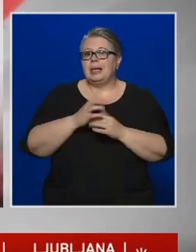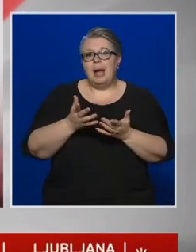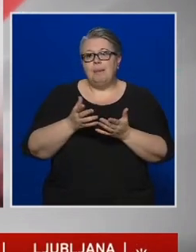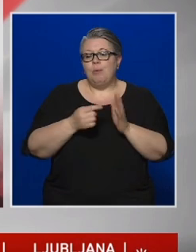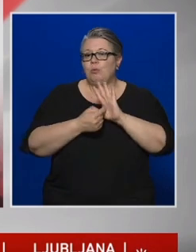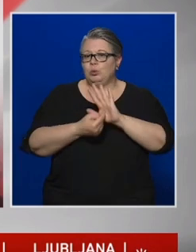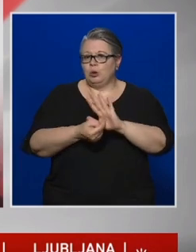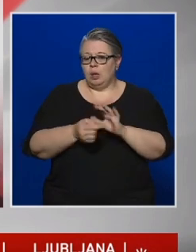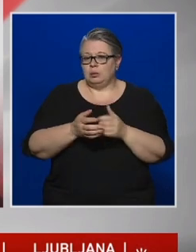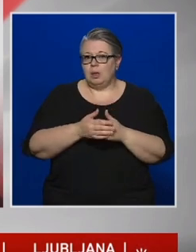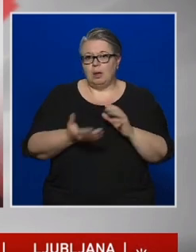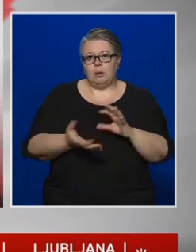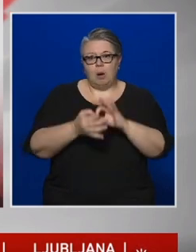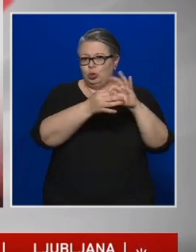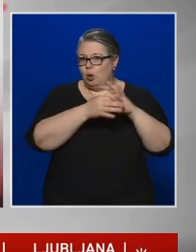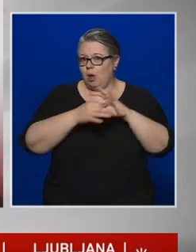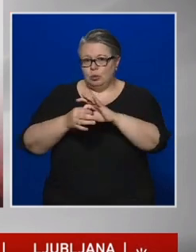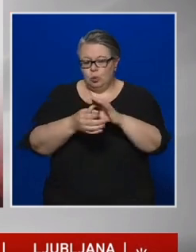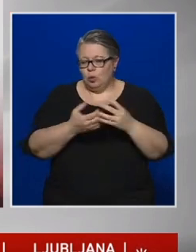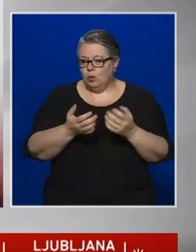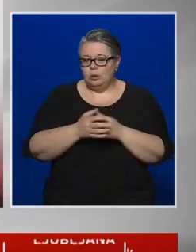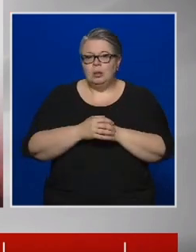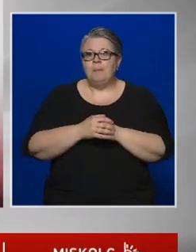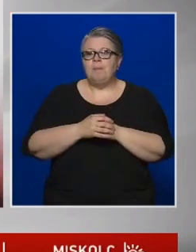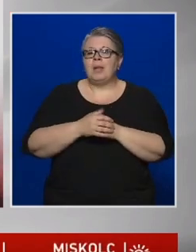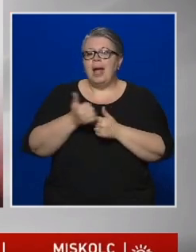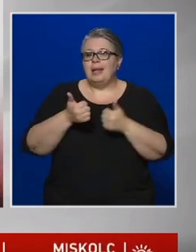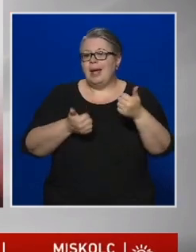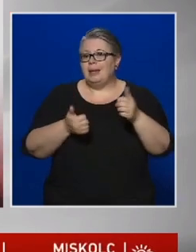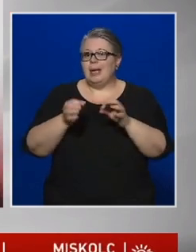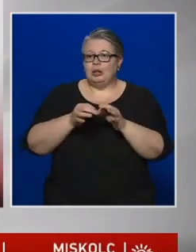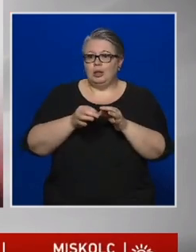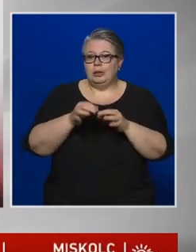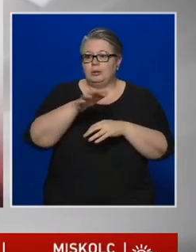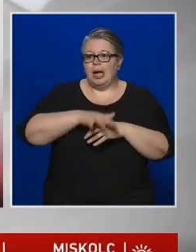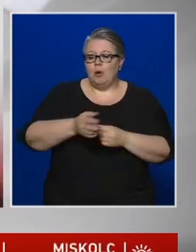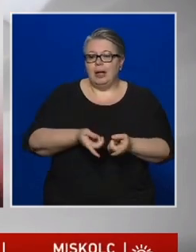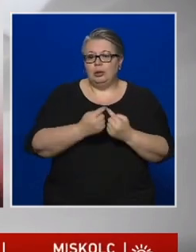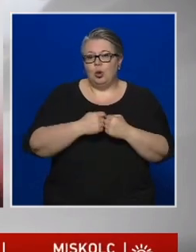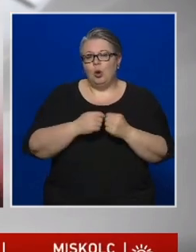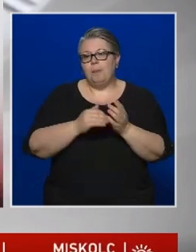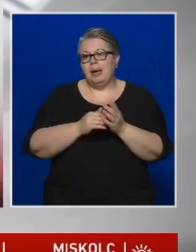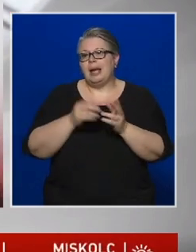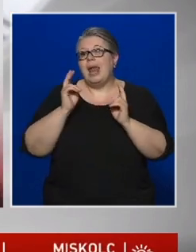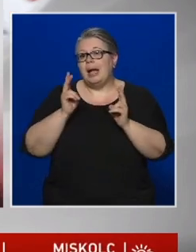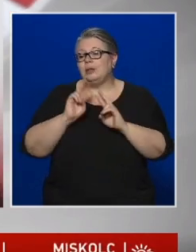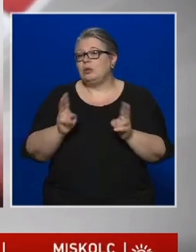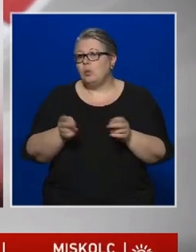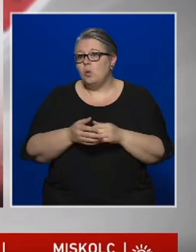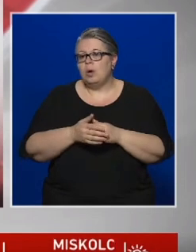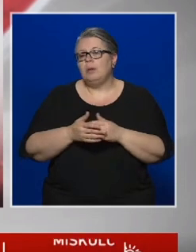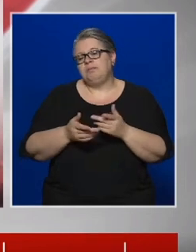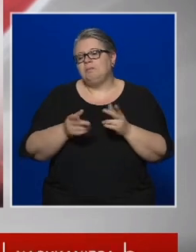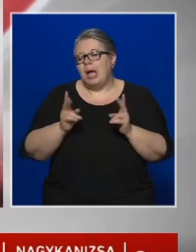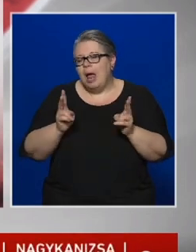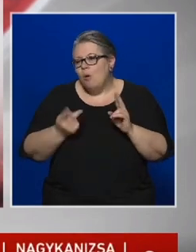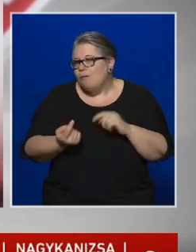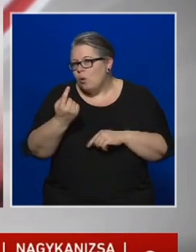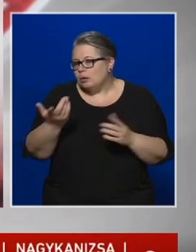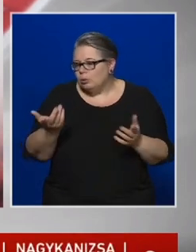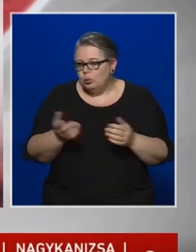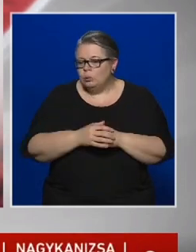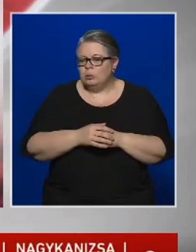mutatnak összefüggéseket, egy-egy eset a területről. Még láthatjuk, hogy előfordul.